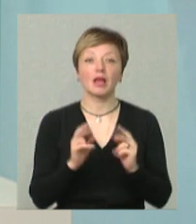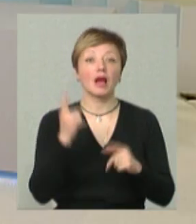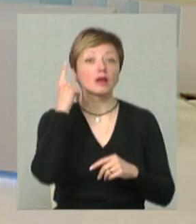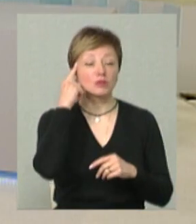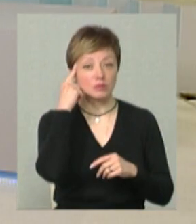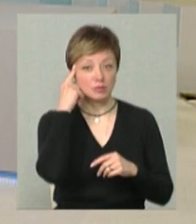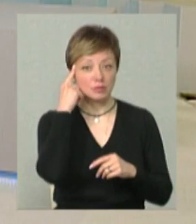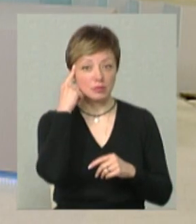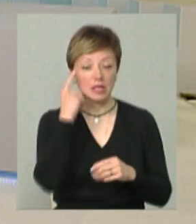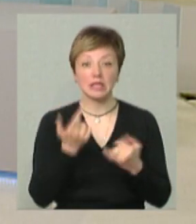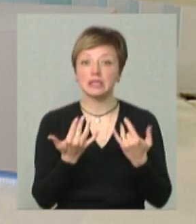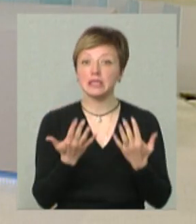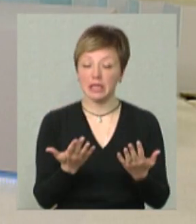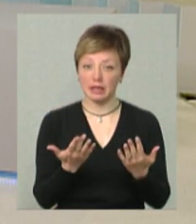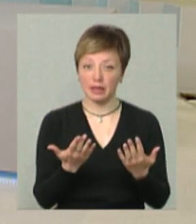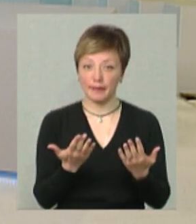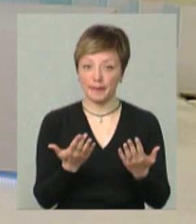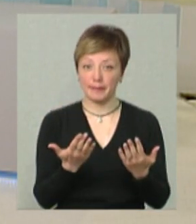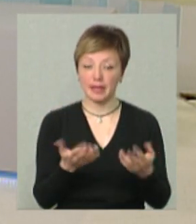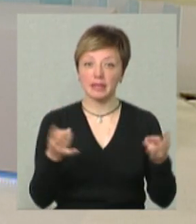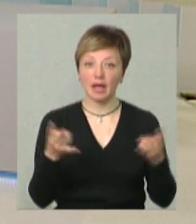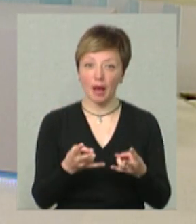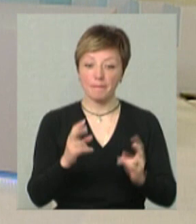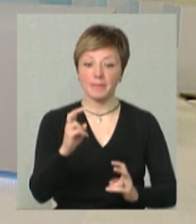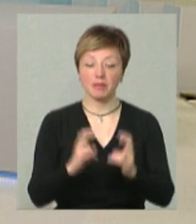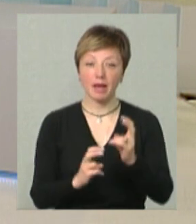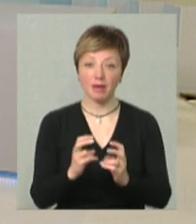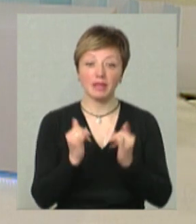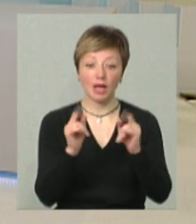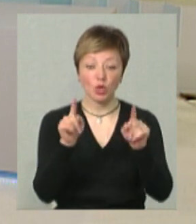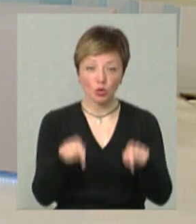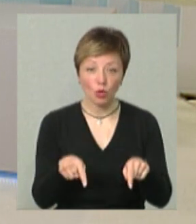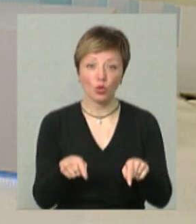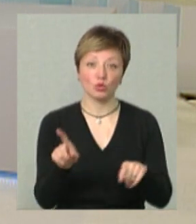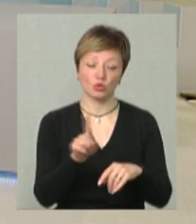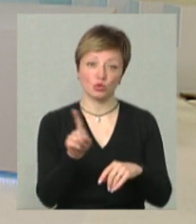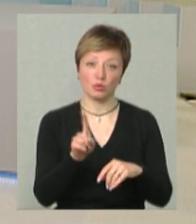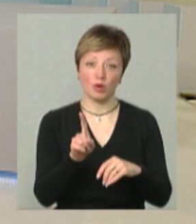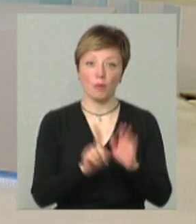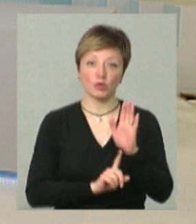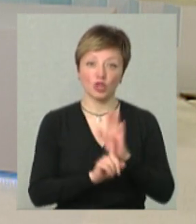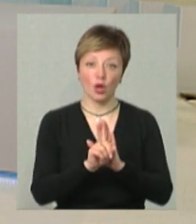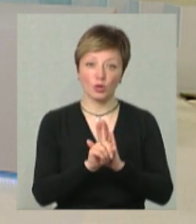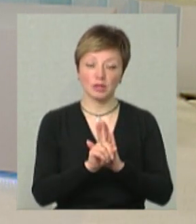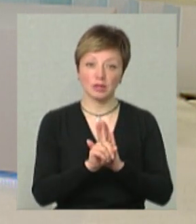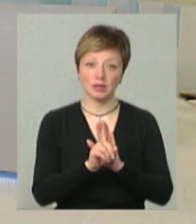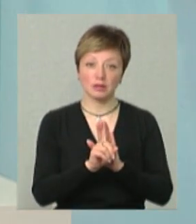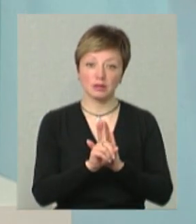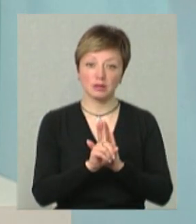гадаєте, скільки треба підприємства для того, щоб воно почалося і вже